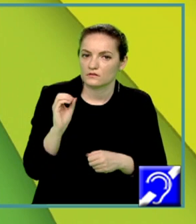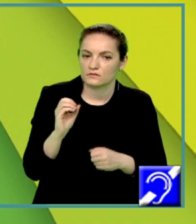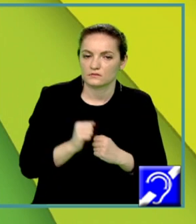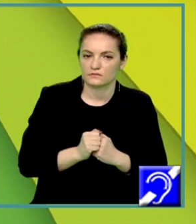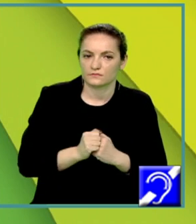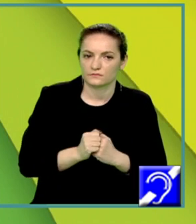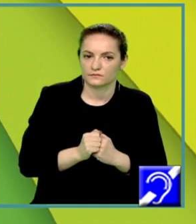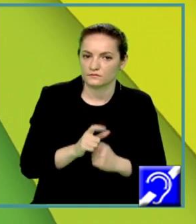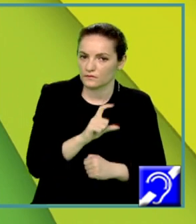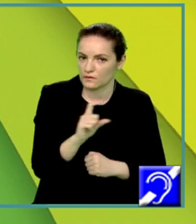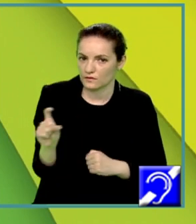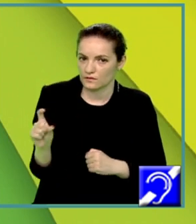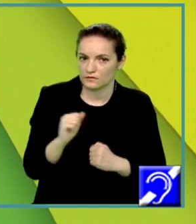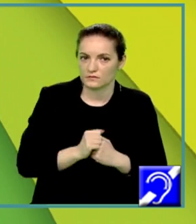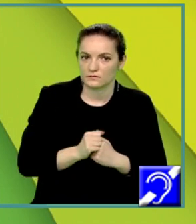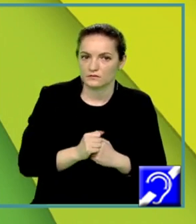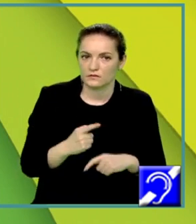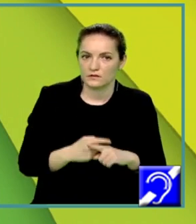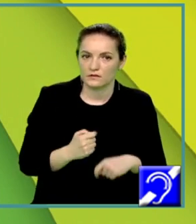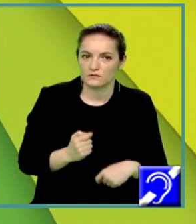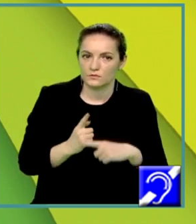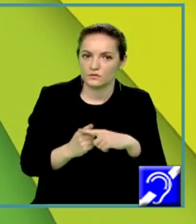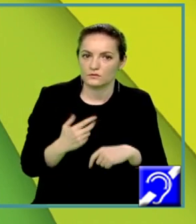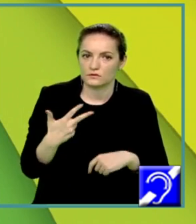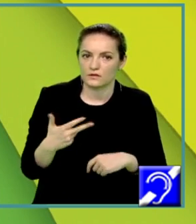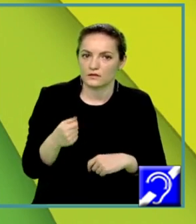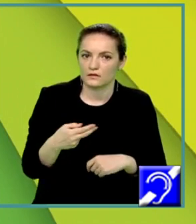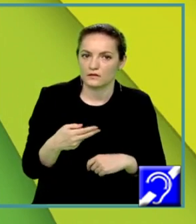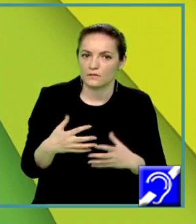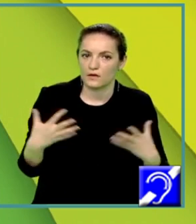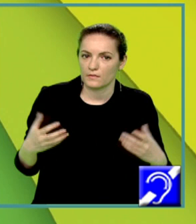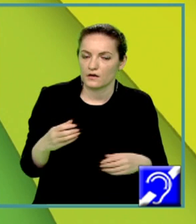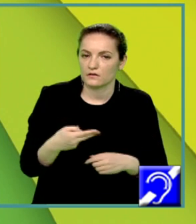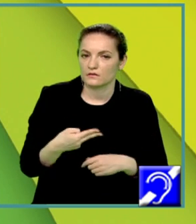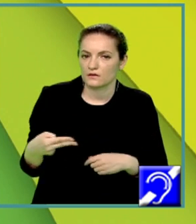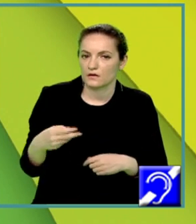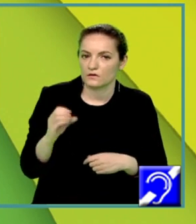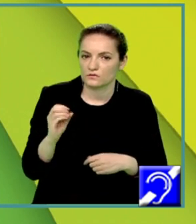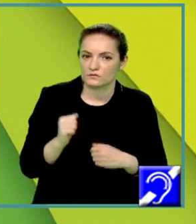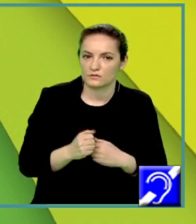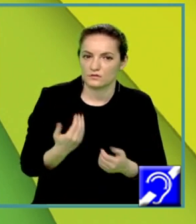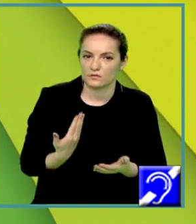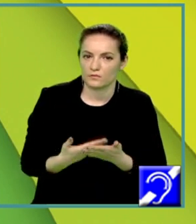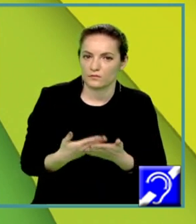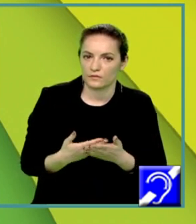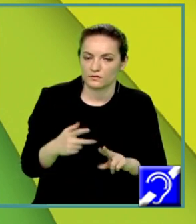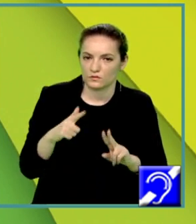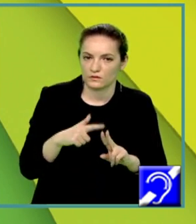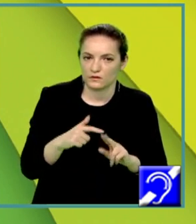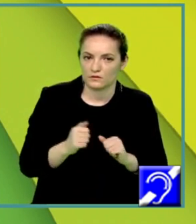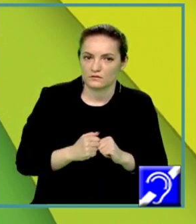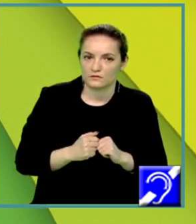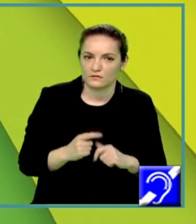existență în cazul meu vor fi x plus 3 mai mare sau egal decât 0 pentru existența radicalului,